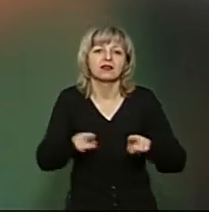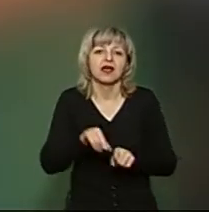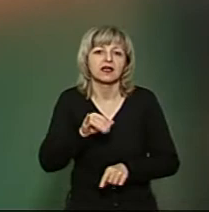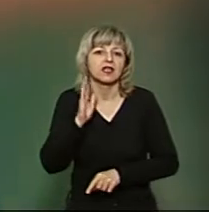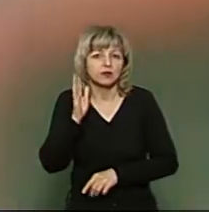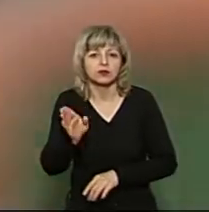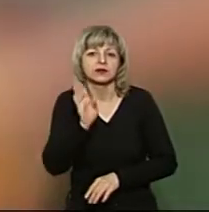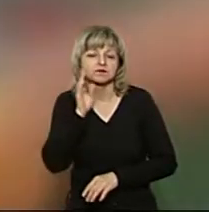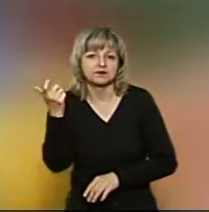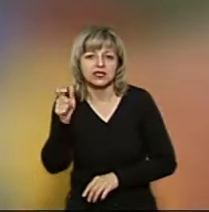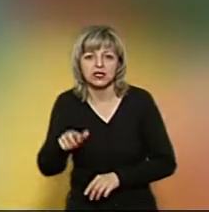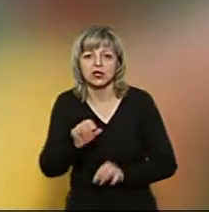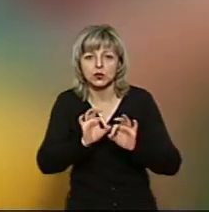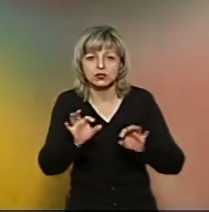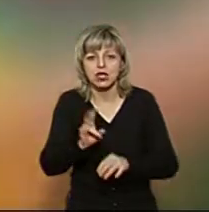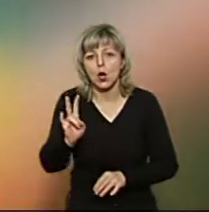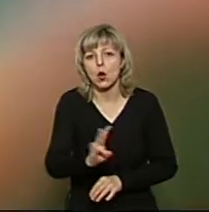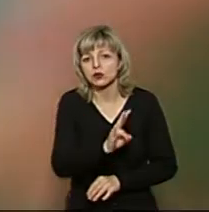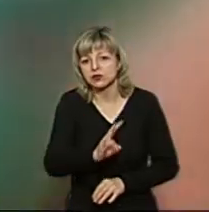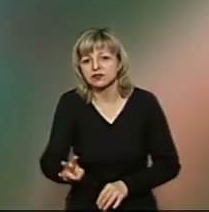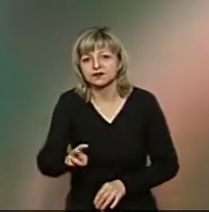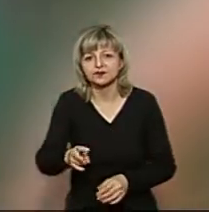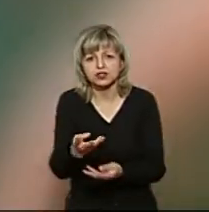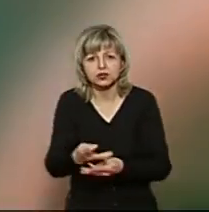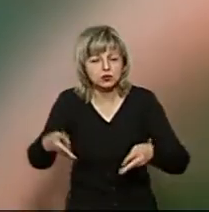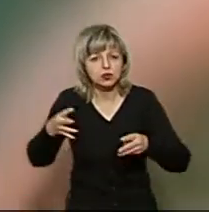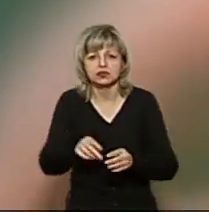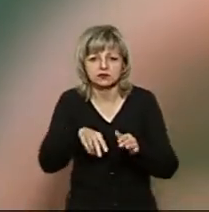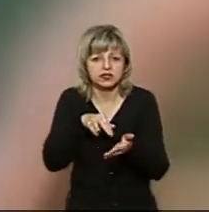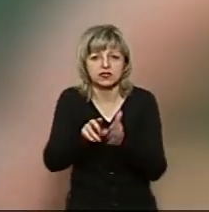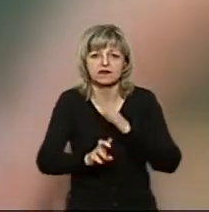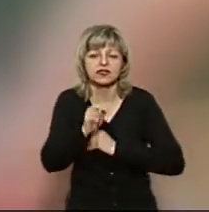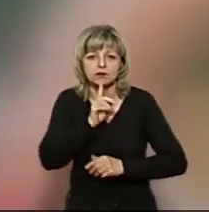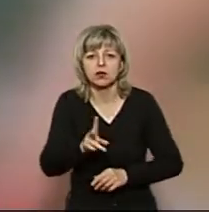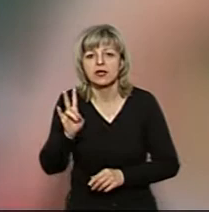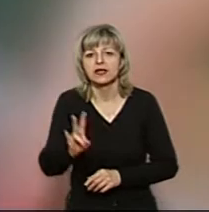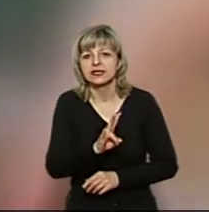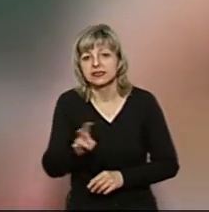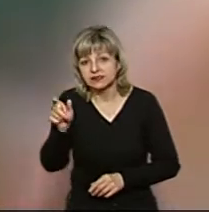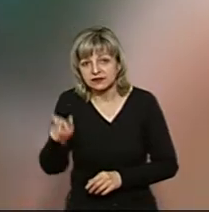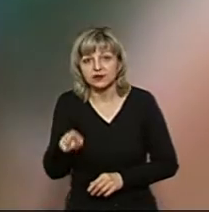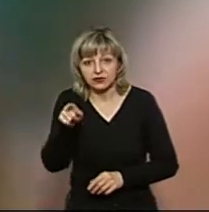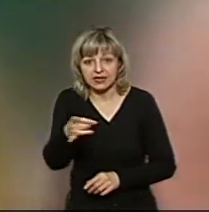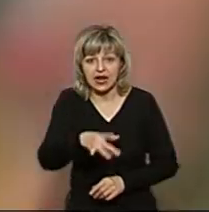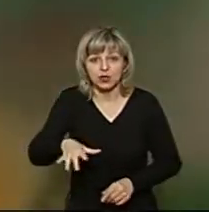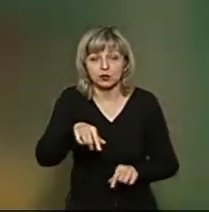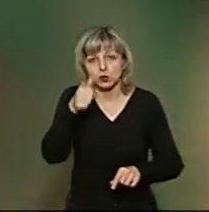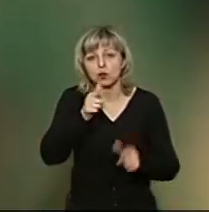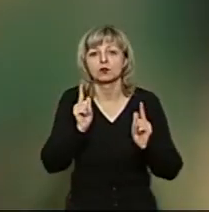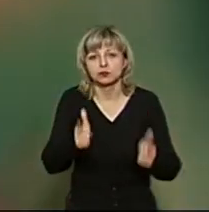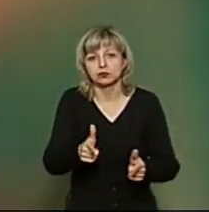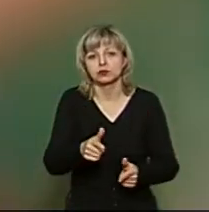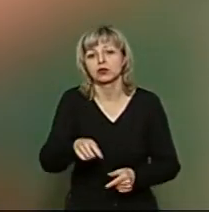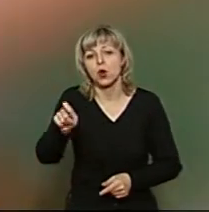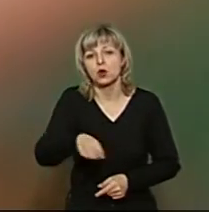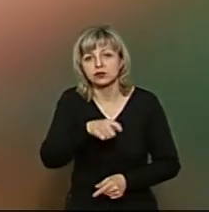розповідає, через карантин освячувати кошики у церкві не буде. Священник, який служить у церкві у їхньому мікрорайоні, цього року зголосився